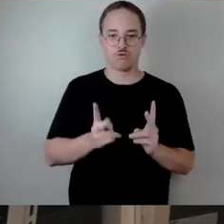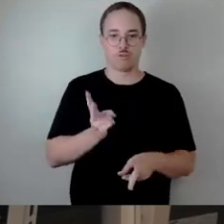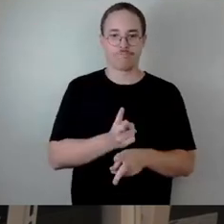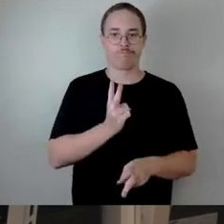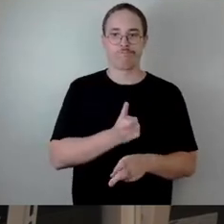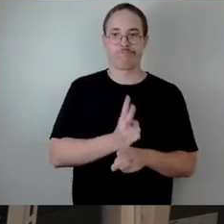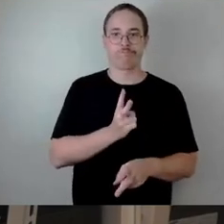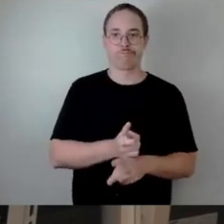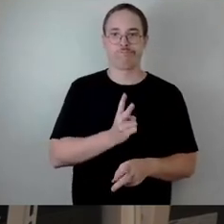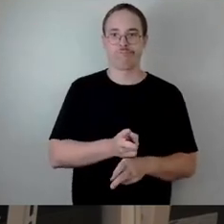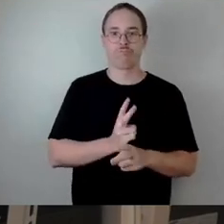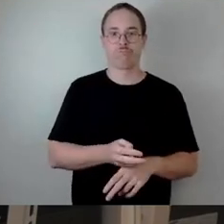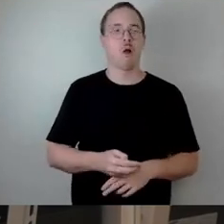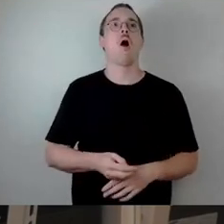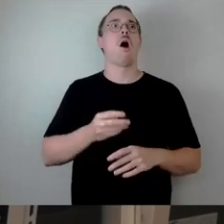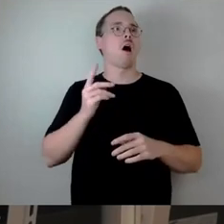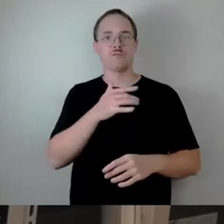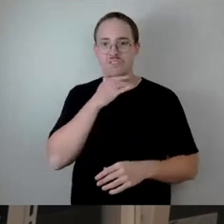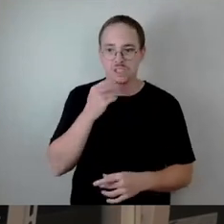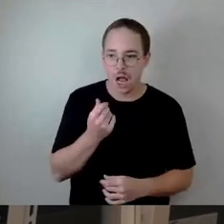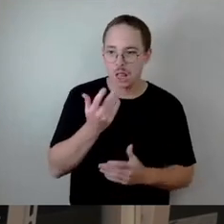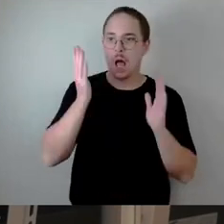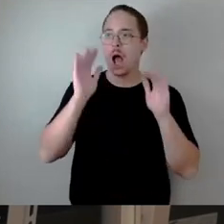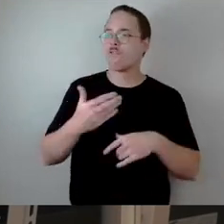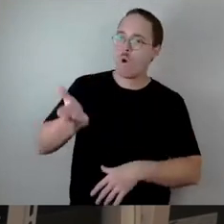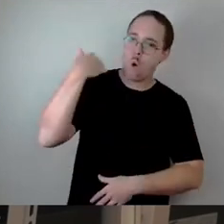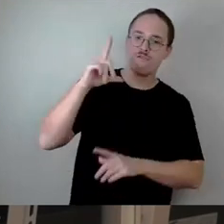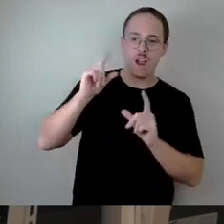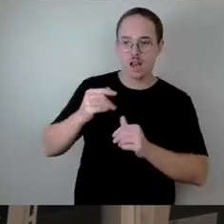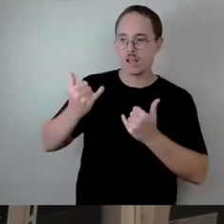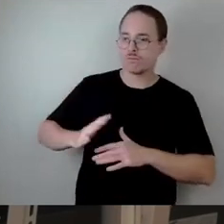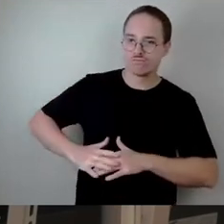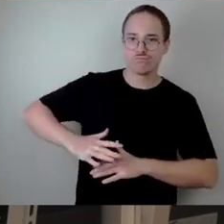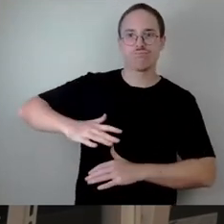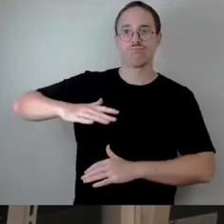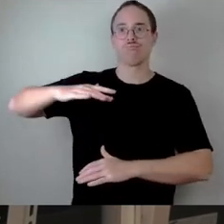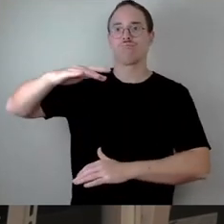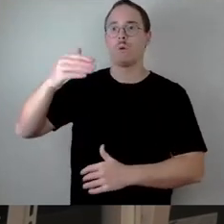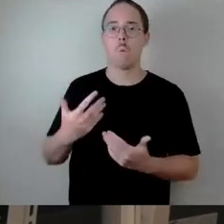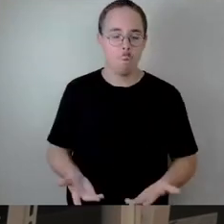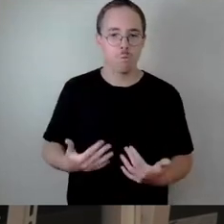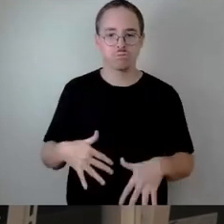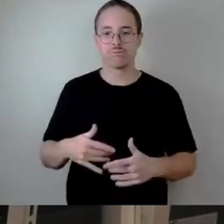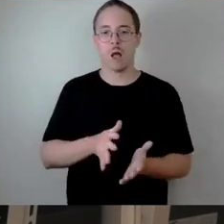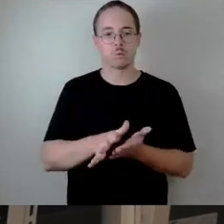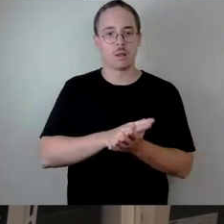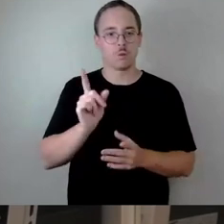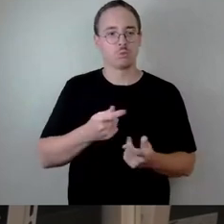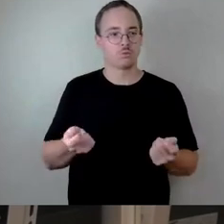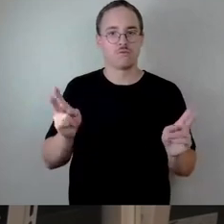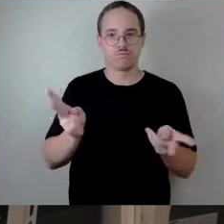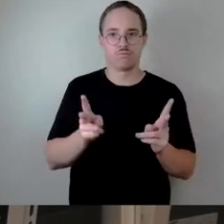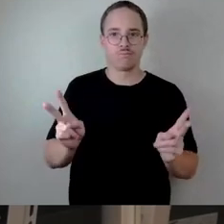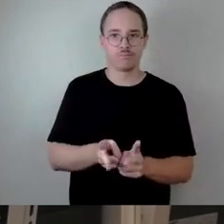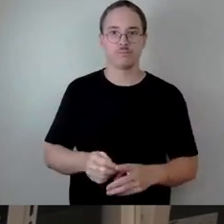so viel Geld, noch nie hatten wir so viel Geld. Wir müssen an den Ausgaben kürzen. Ja, wir hatten noch nie so viel Geld. Und wir hatten im Gegenzug auch noch